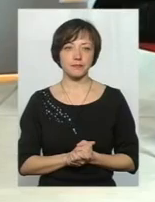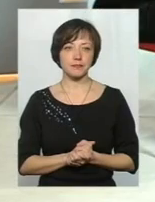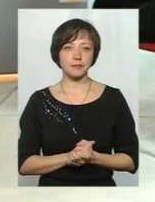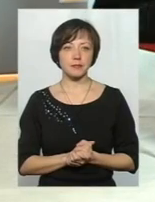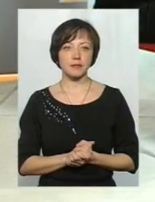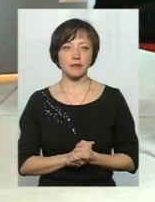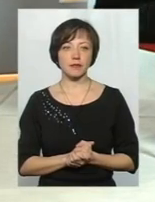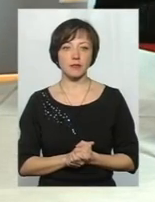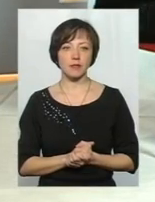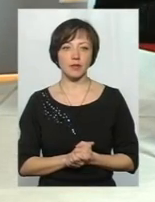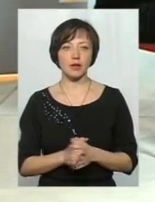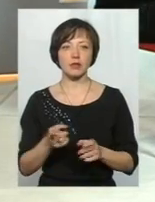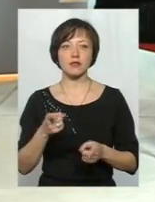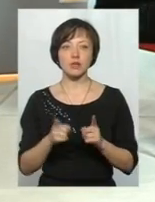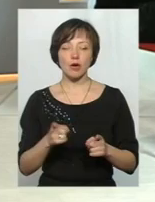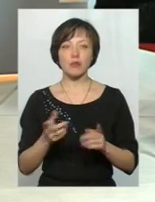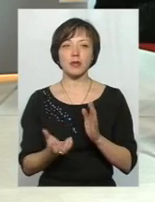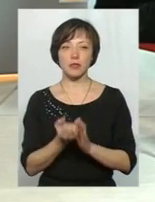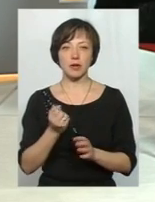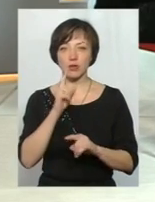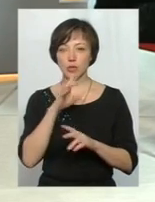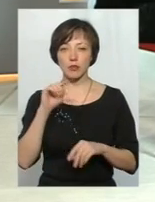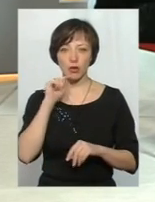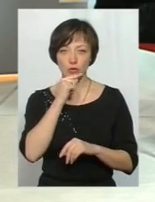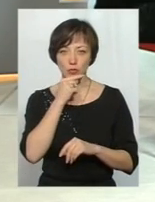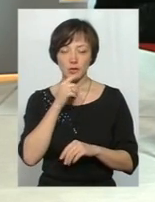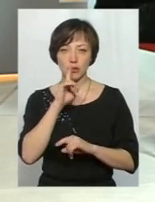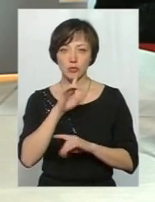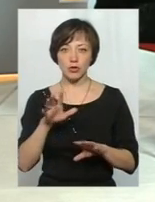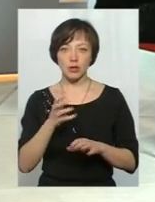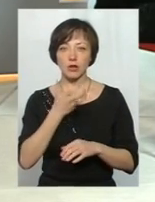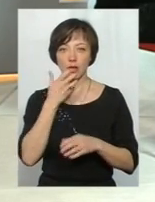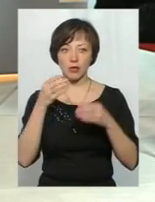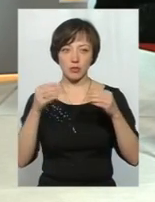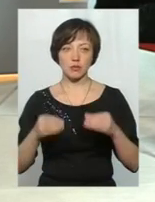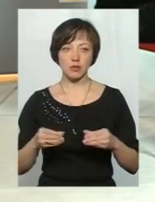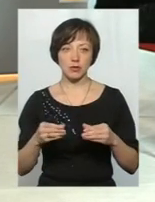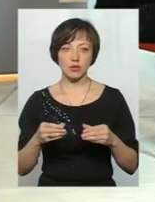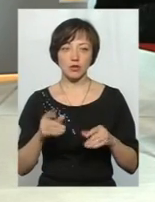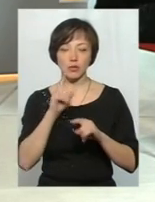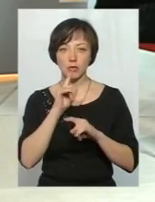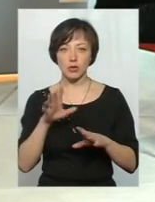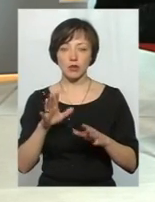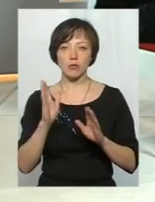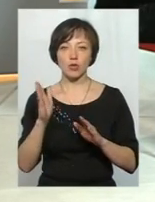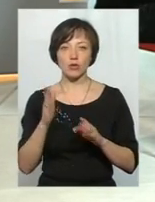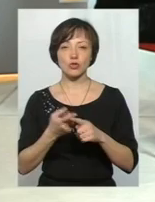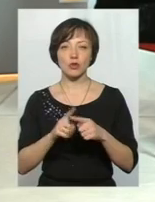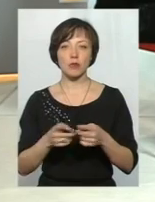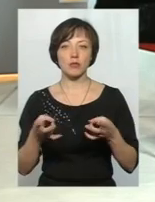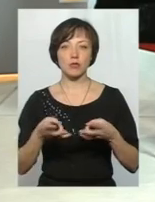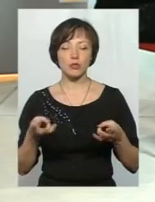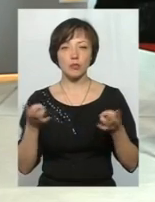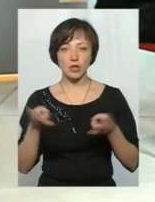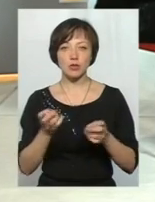Звичайно, ми так само ж підтримуємо. Розуміємо, якщо ми не будемо економити, ми не будемо утеплюватись, ми не будемо прогнозувати те, що нам потрібно